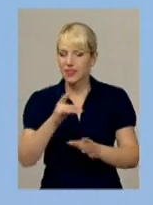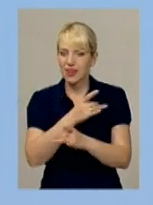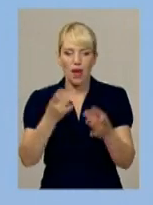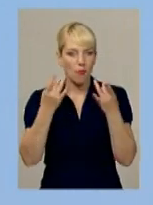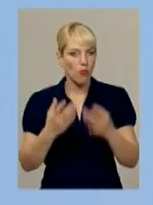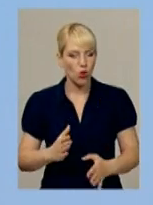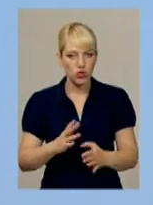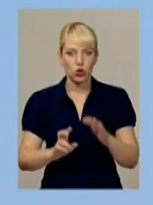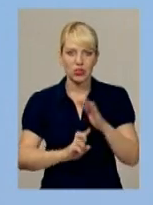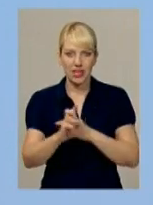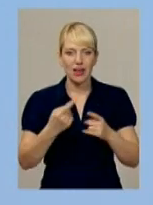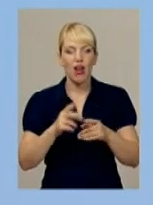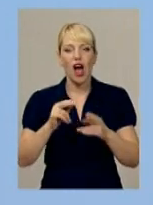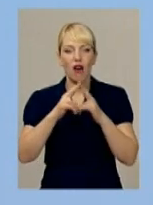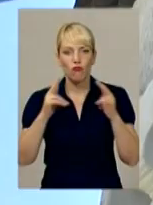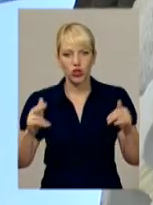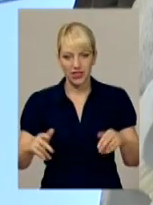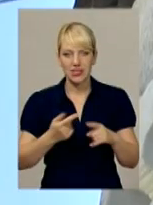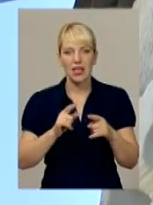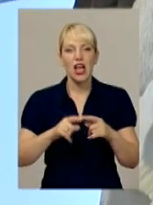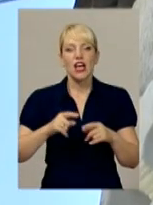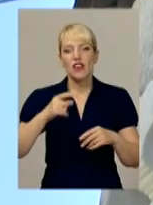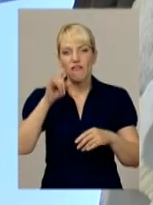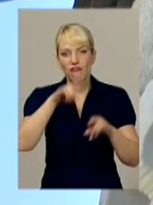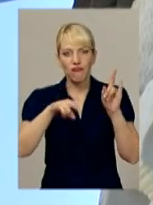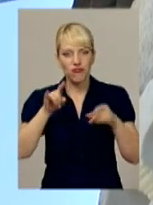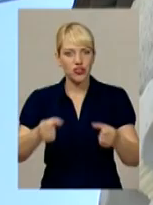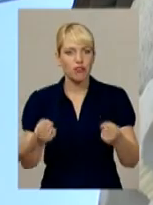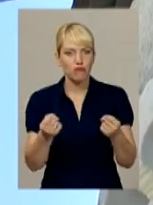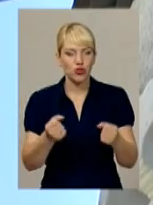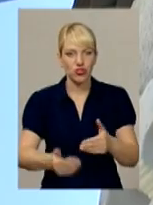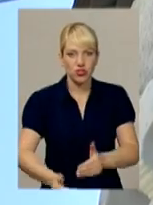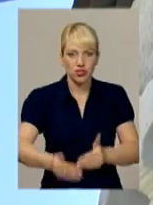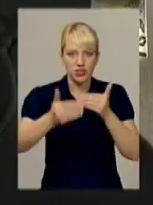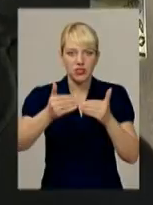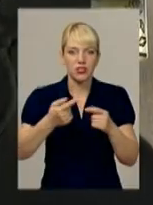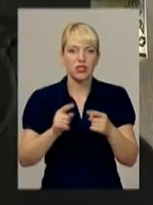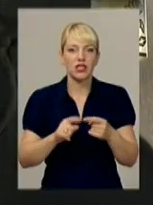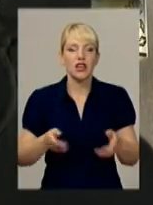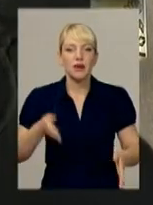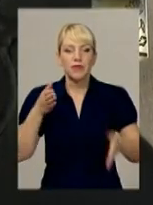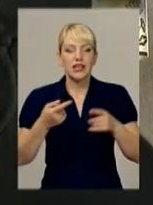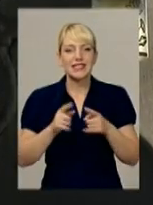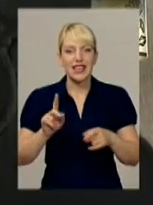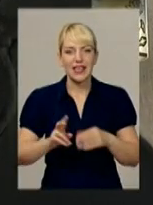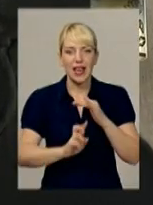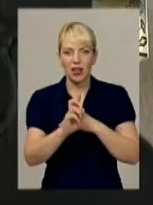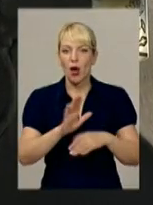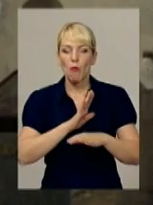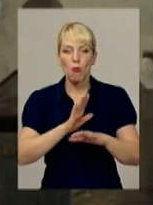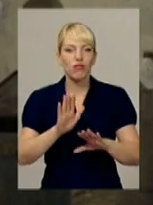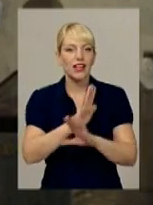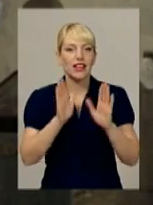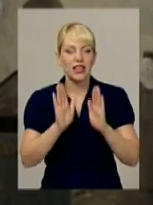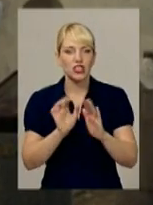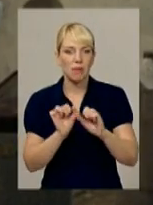церква, фортеці. Вікна бійниці, міцні й товсті мури стін. Християнський храм слугував місцевим жителям не лише прихистком під час